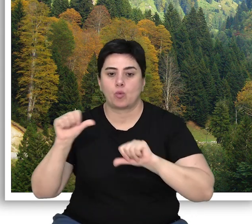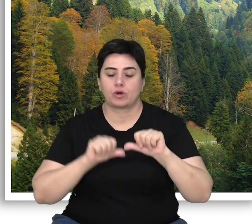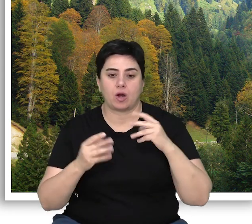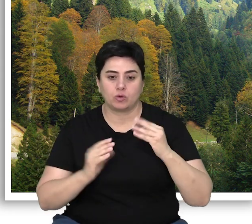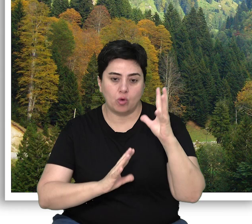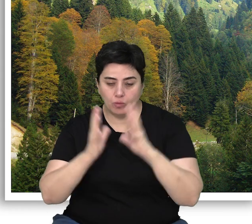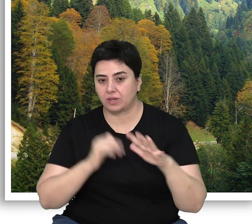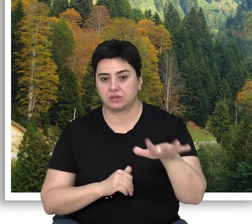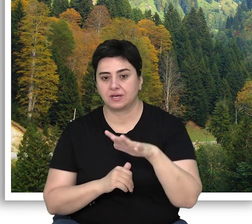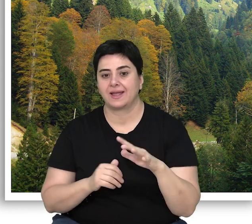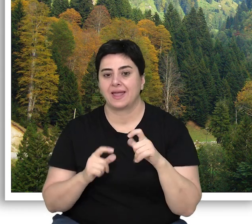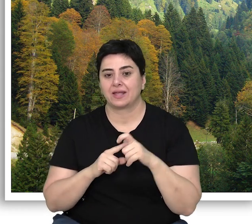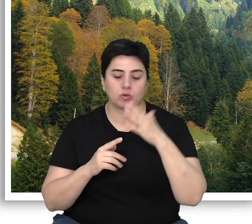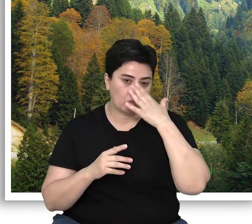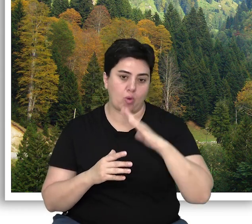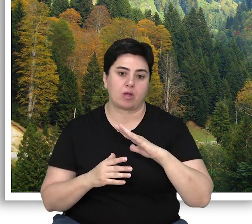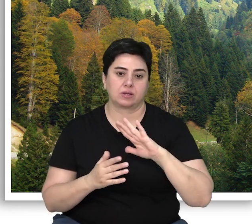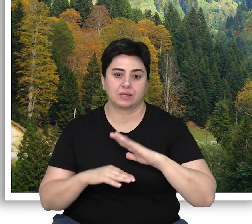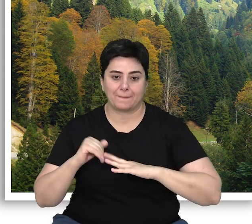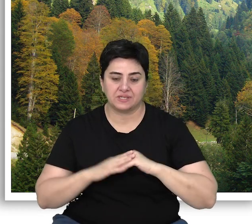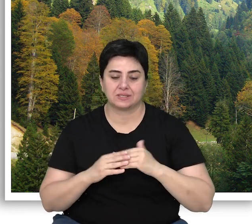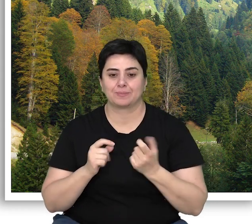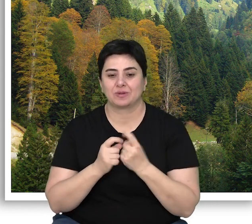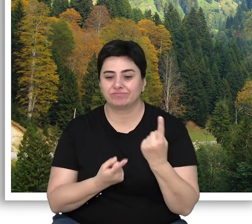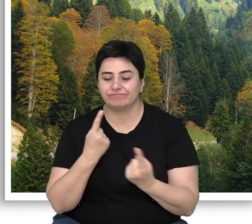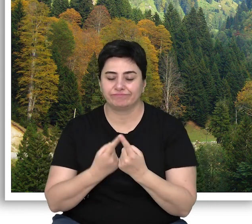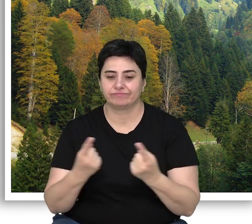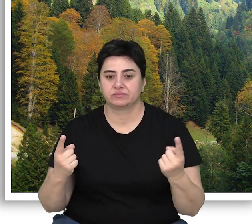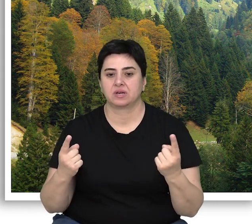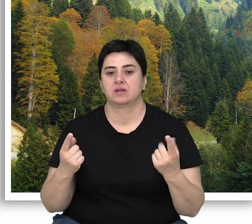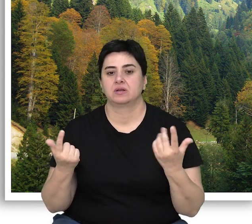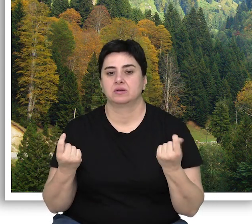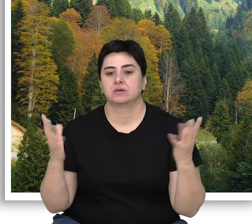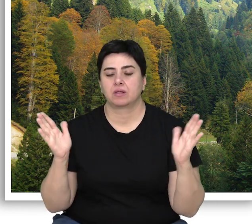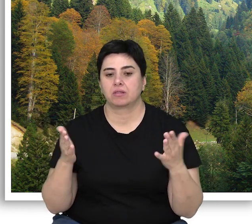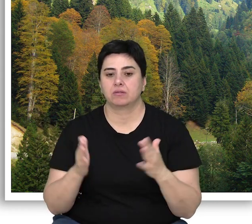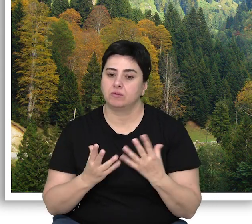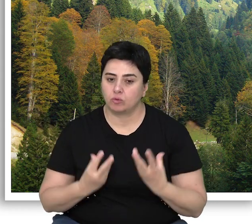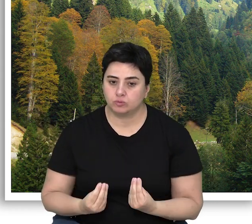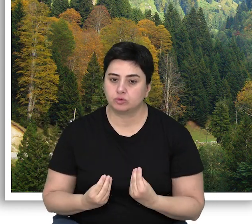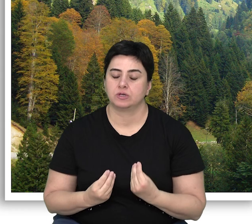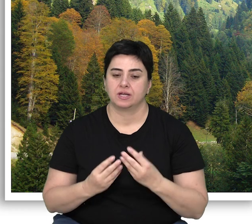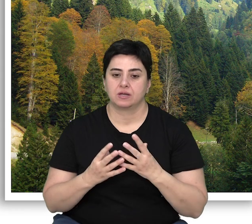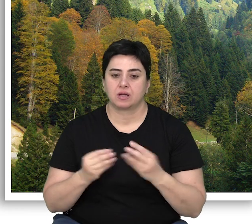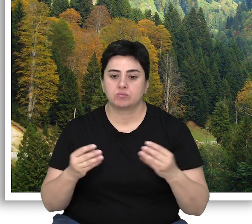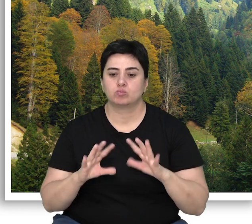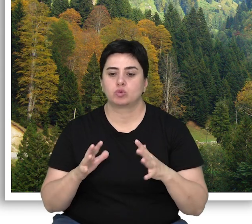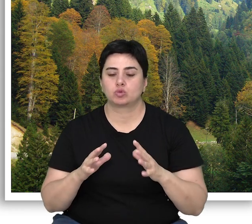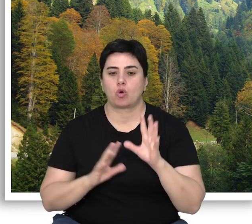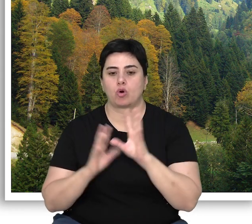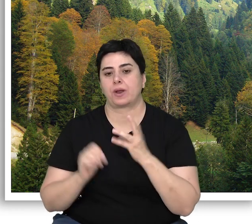bakir ormanlar, ekolojik yapısını ve biyolojik çeşitliliğini önemli ölçüde kaybetmiş yapay ve bozuk